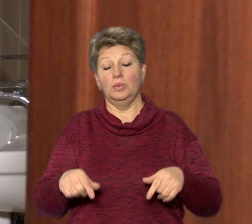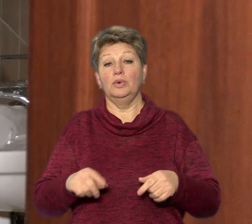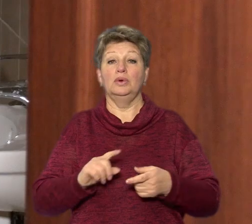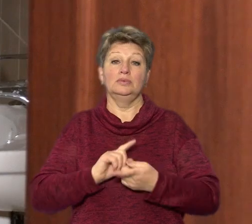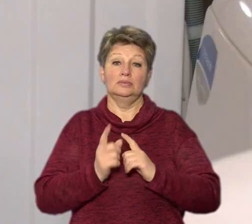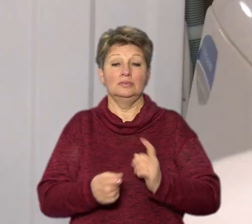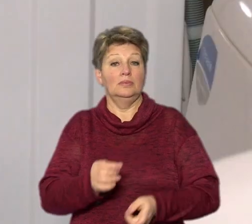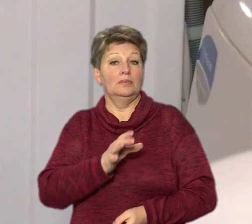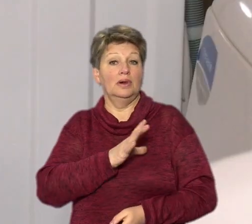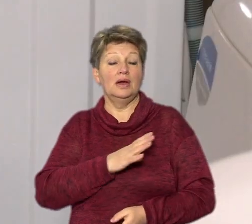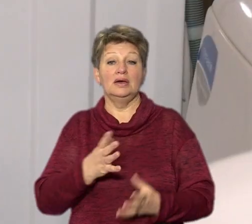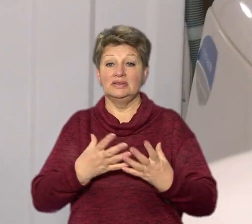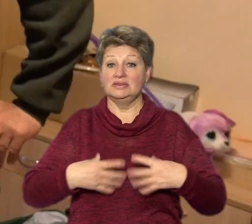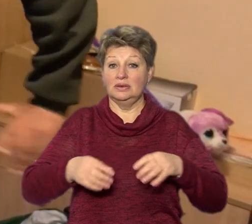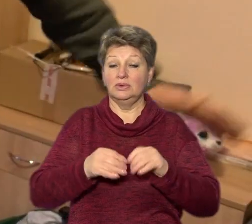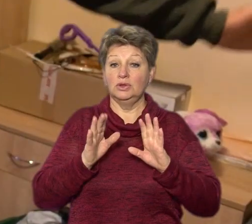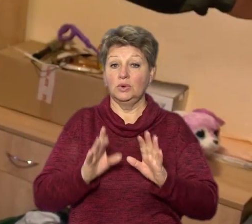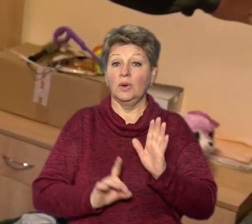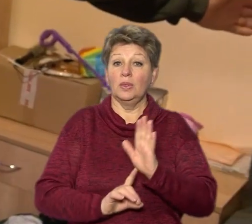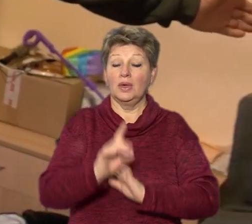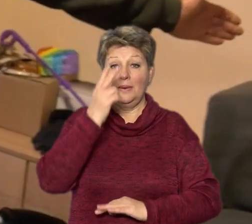Родина тільки не обживається в новій квартирі.